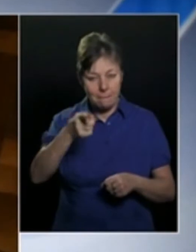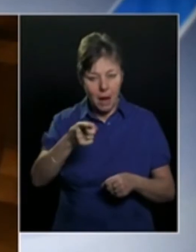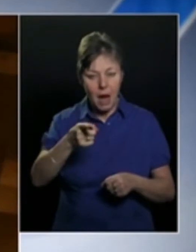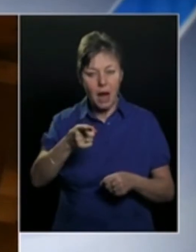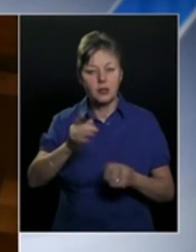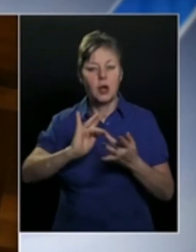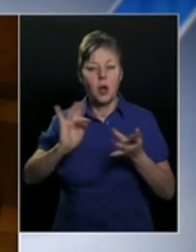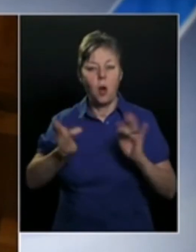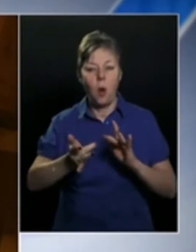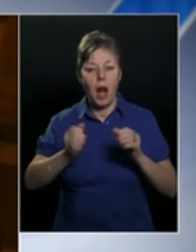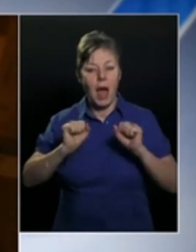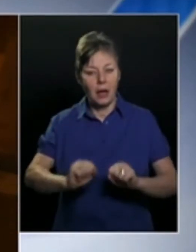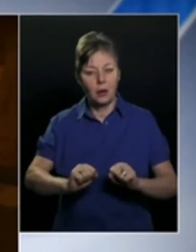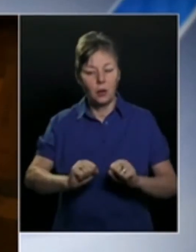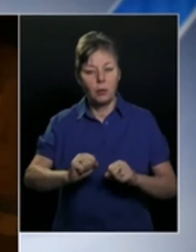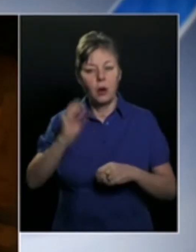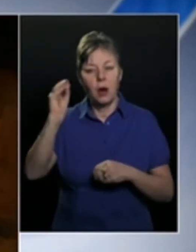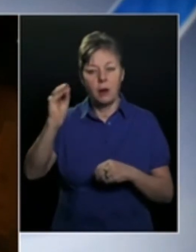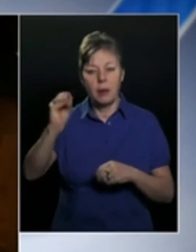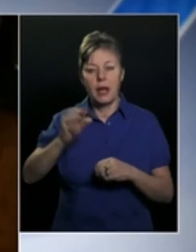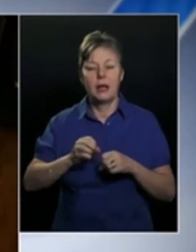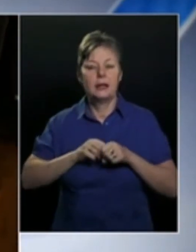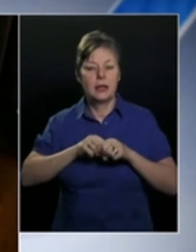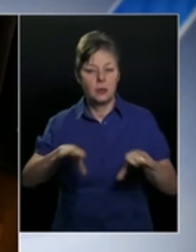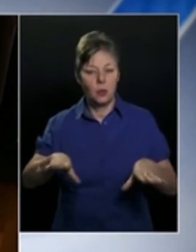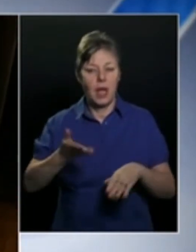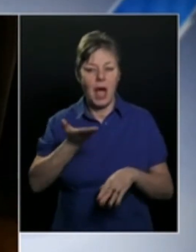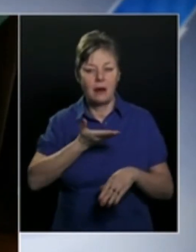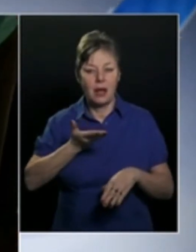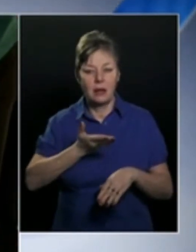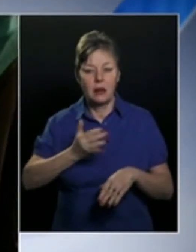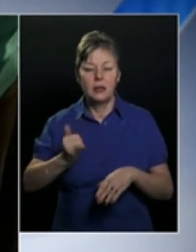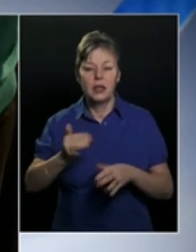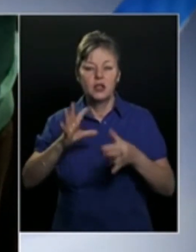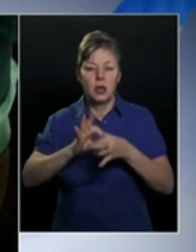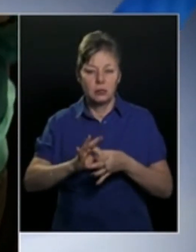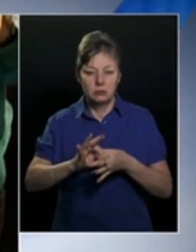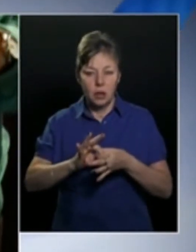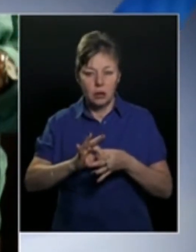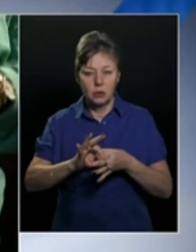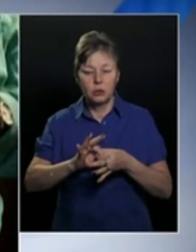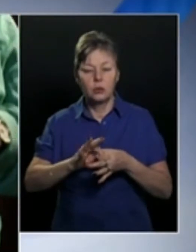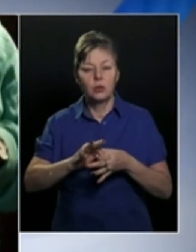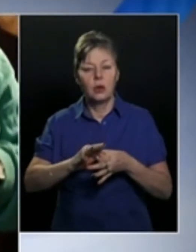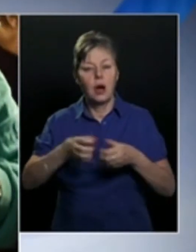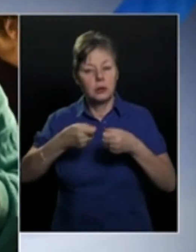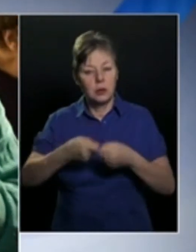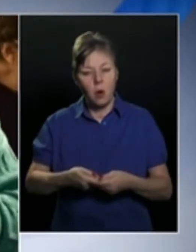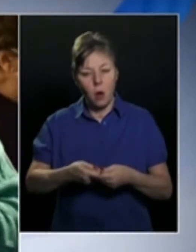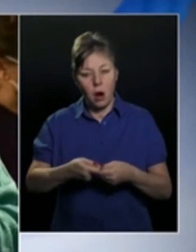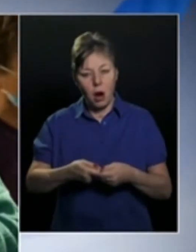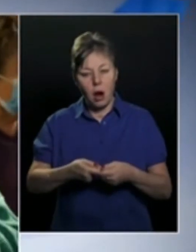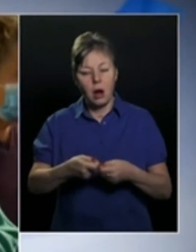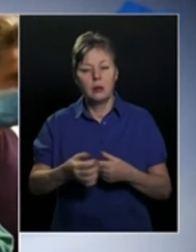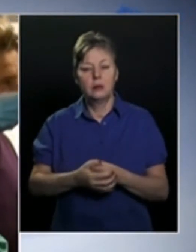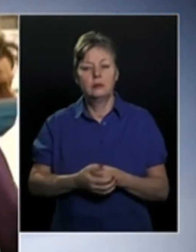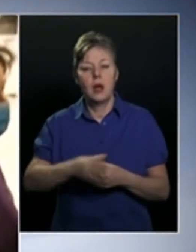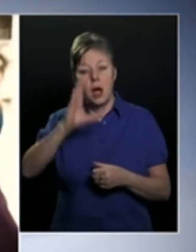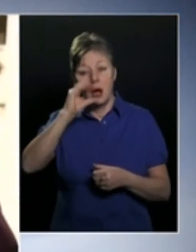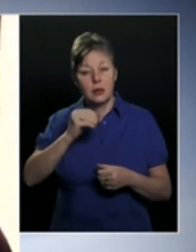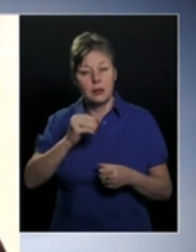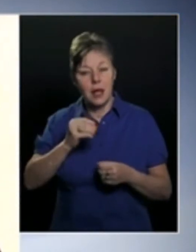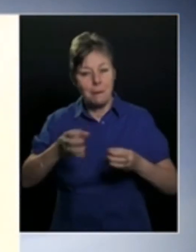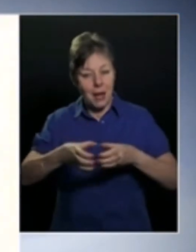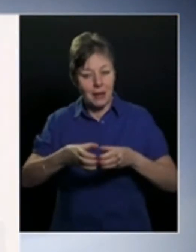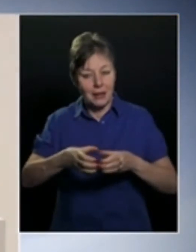is online klubokkal jelentkeztünk be a pandémia időszaka alatt, és így tartottuk lényegében a tagokkal a kapcsolatot. Az